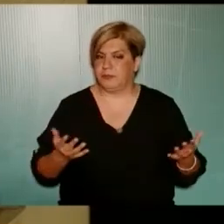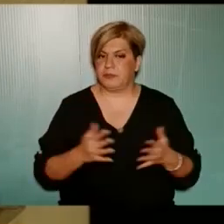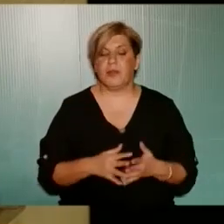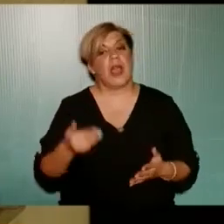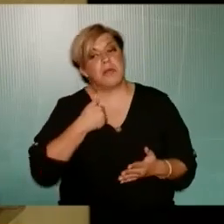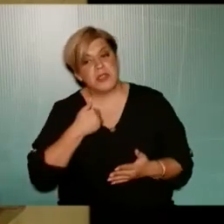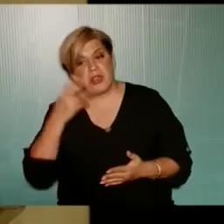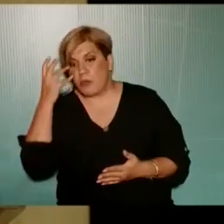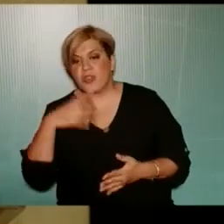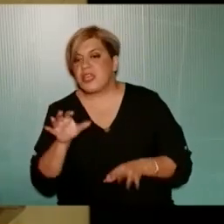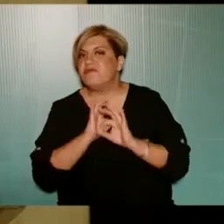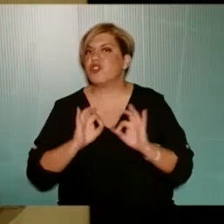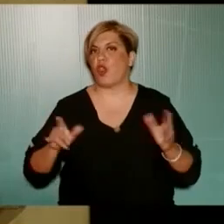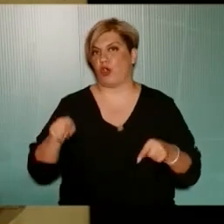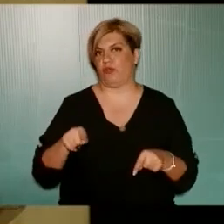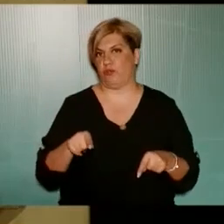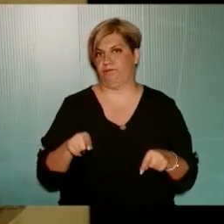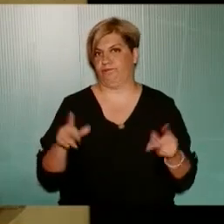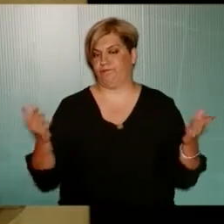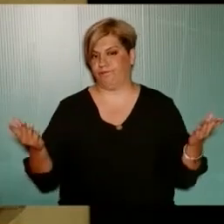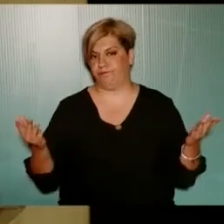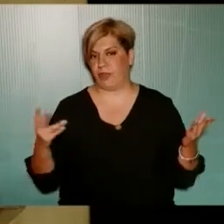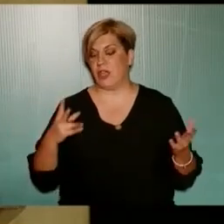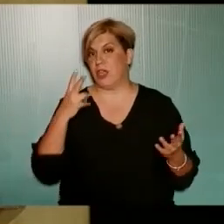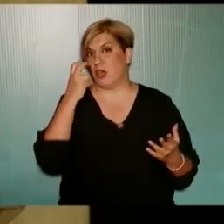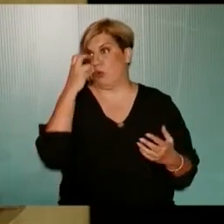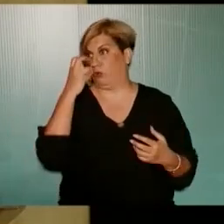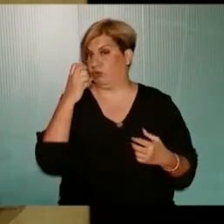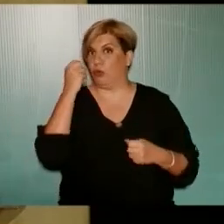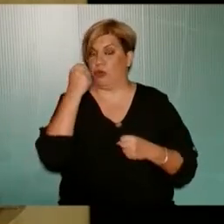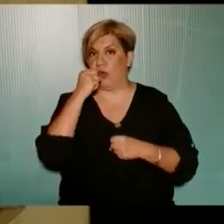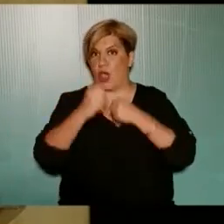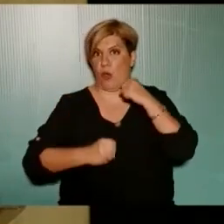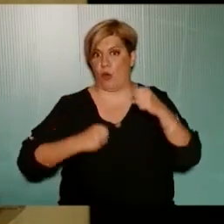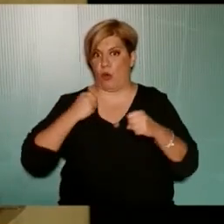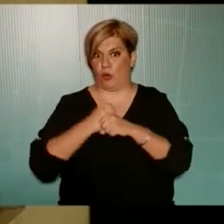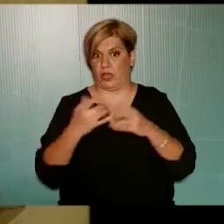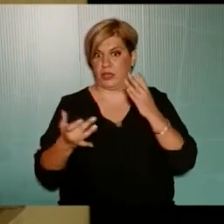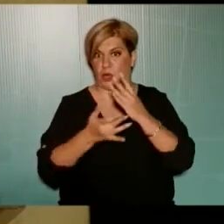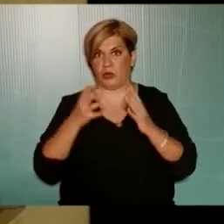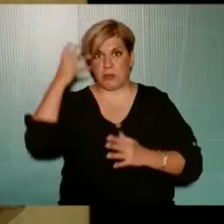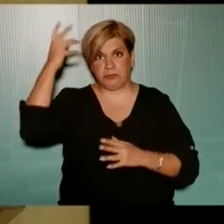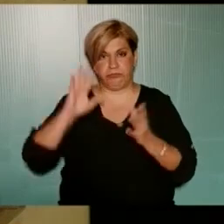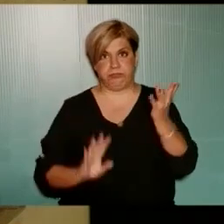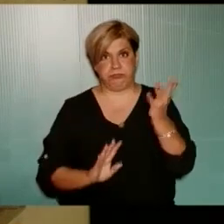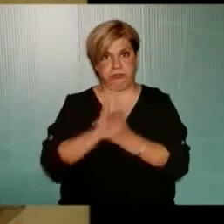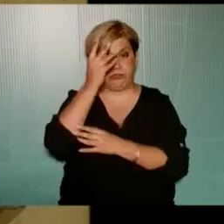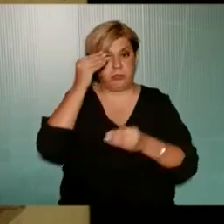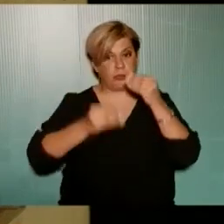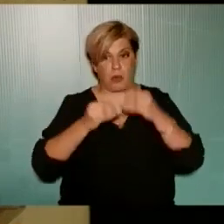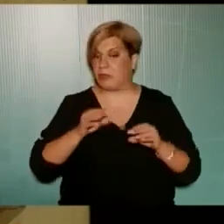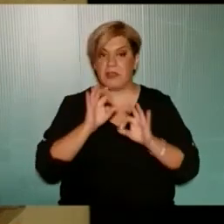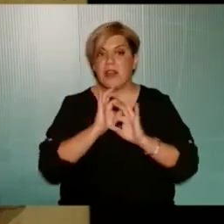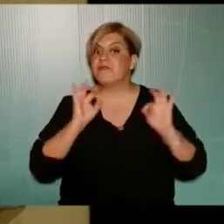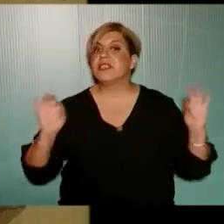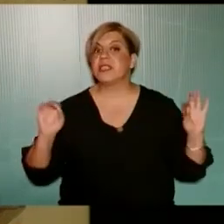Εμείς θεωρούμε ότι δεν είναι φυσιολογικό στον 21ο αιώνα, με αυτή την ανάπτυξη τεχνολογίας και της επιστήμης. Και τα προβλήματα αυτά δεν είναι